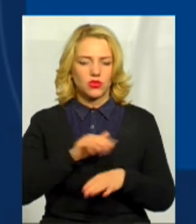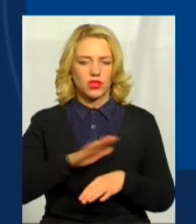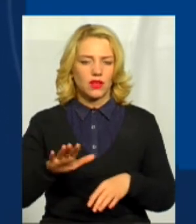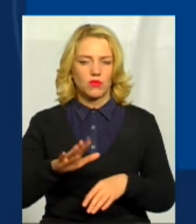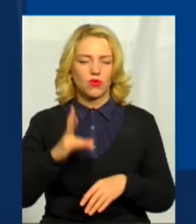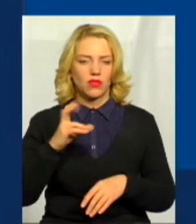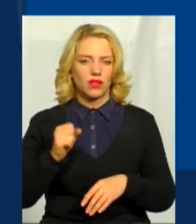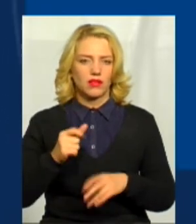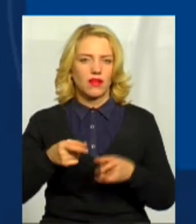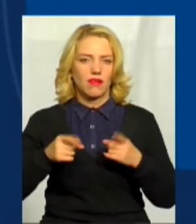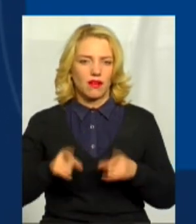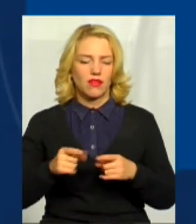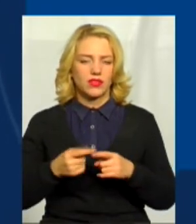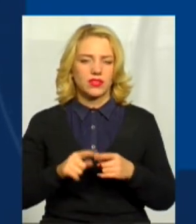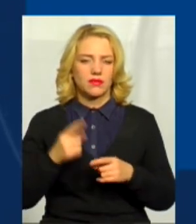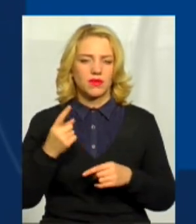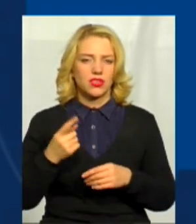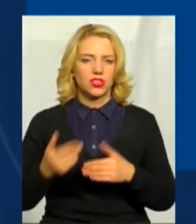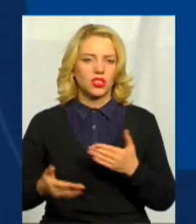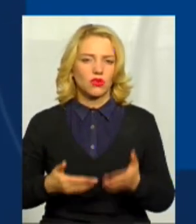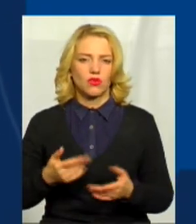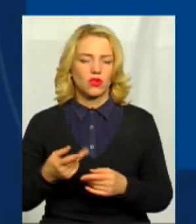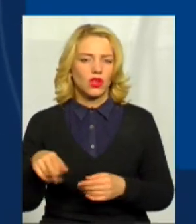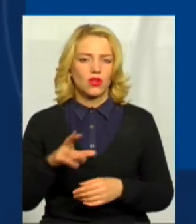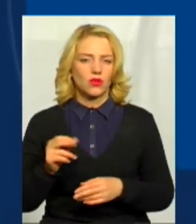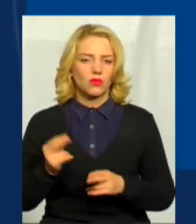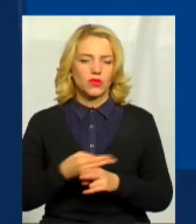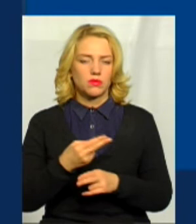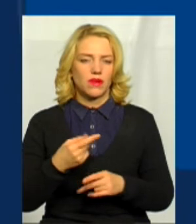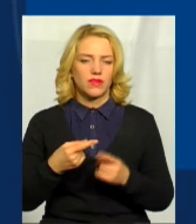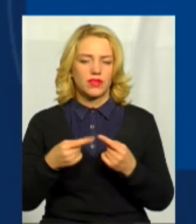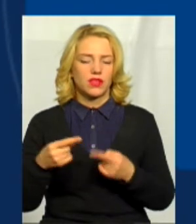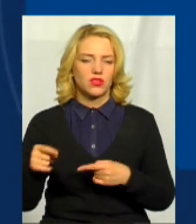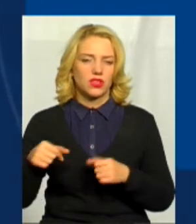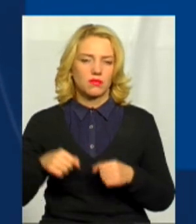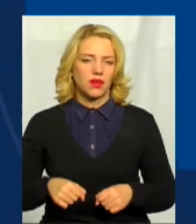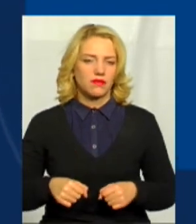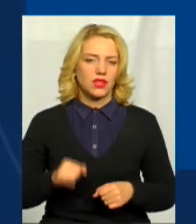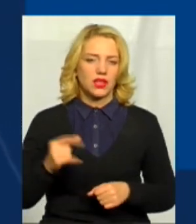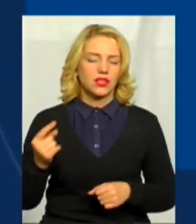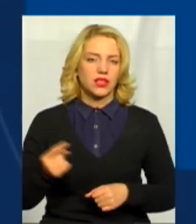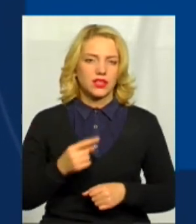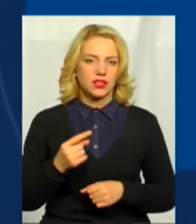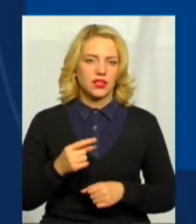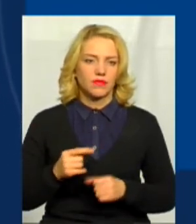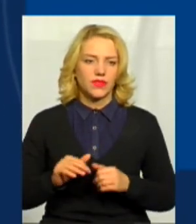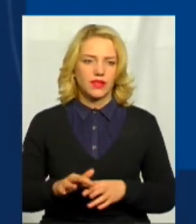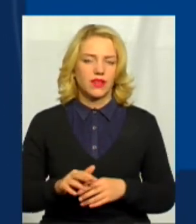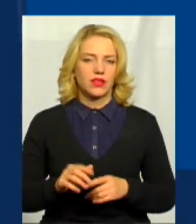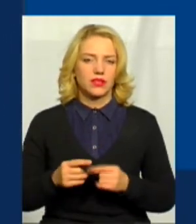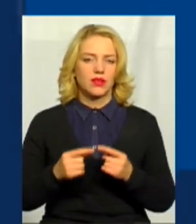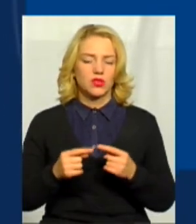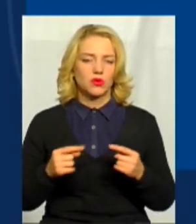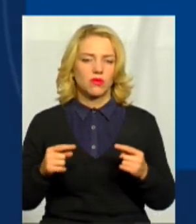рівних. А це є першим кроком до позбавлення всіх інших прав. Єдиним дієвим інструментом,